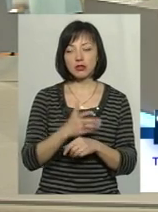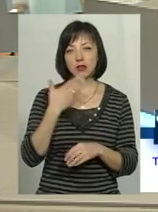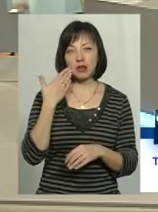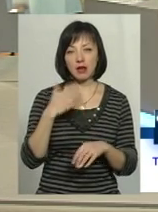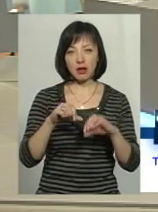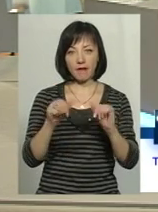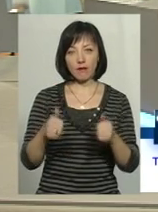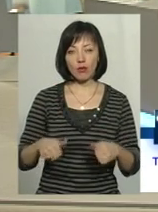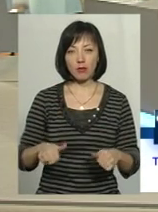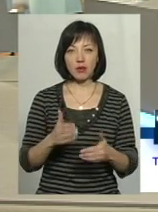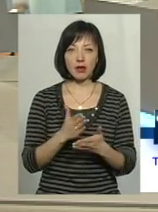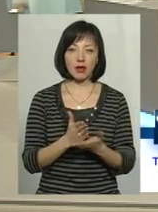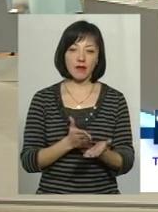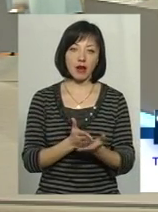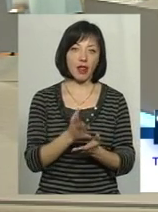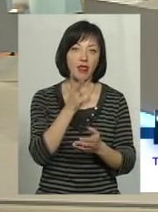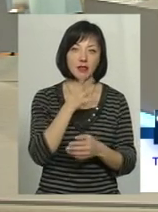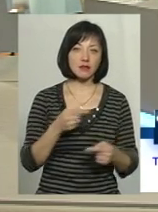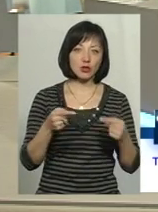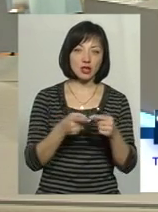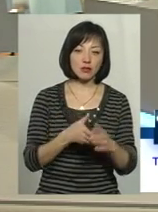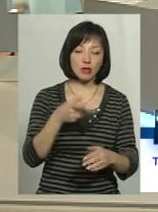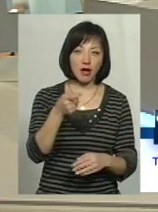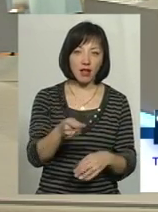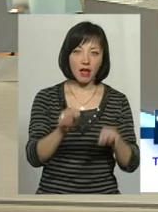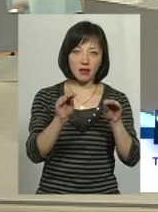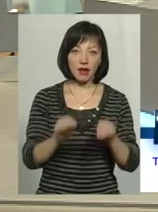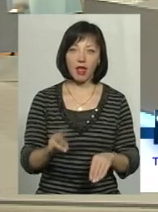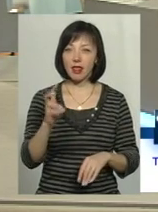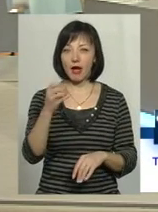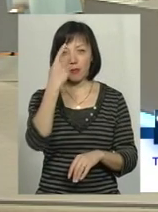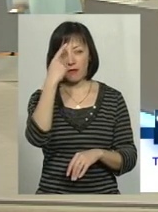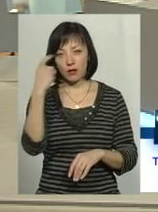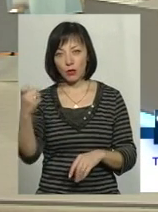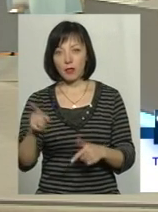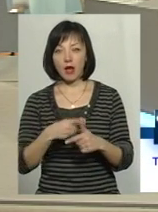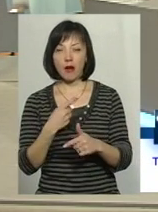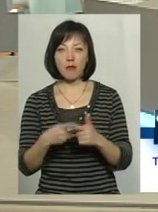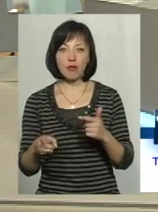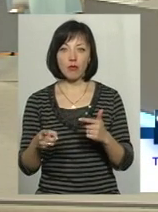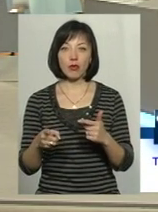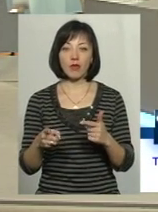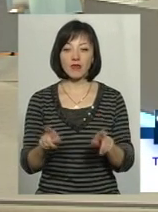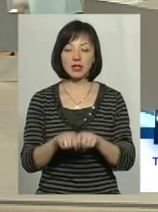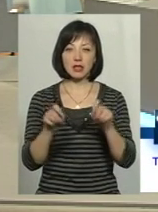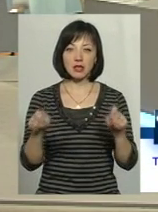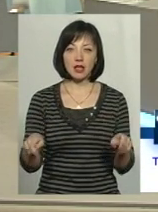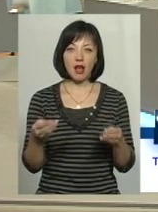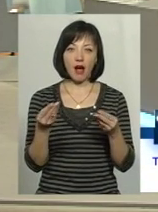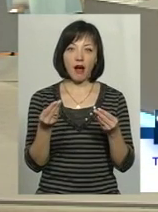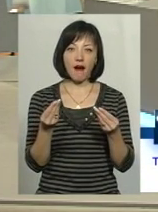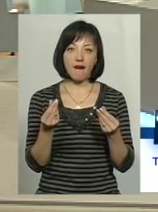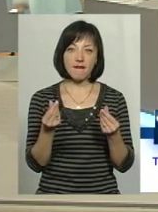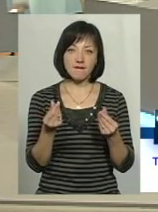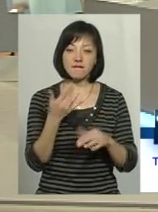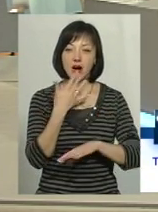Тут є варіант несвоєчасне подання декларації, неповідомлення або несвоєчасне повідомлення щодо відкриття валютного рахунку